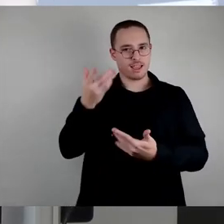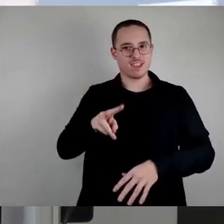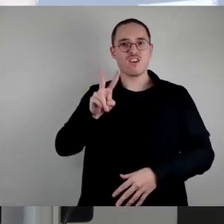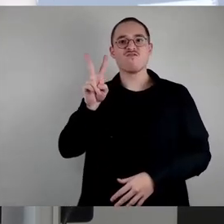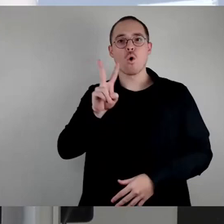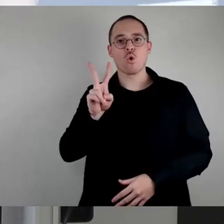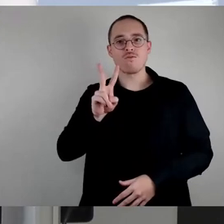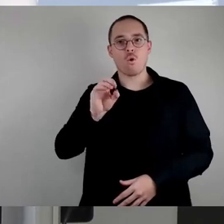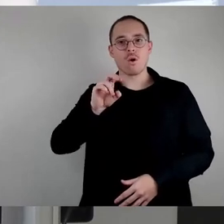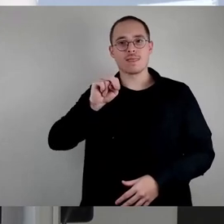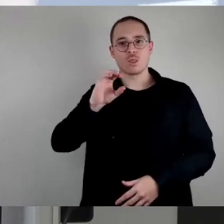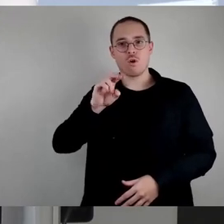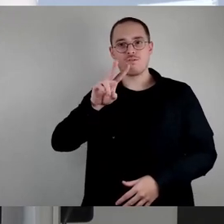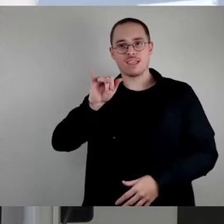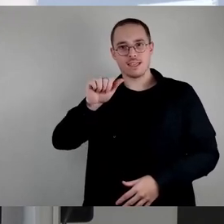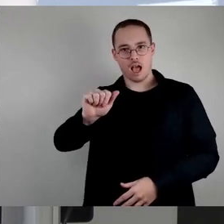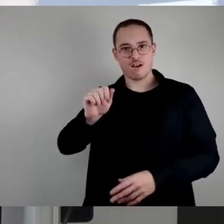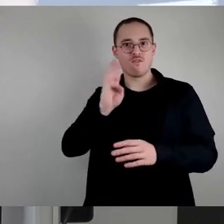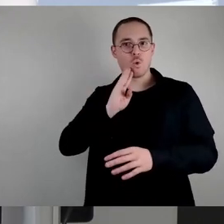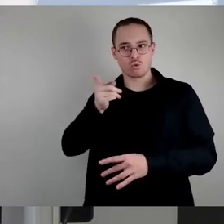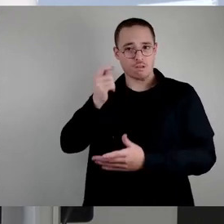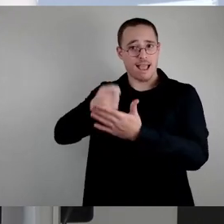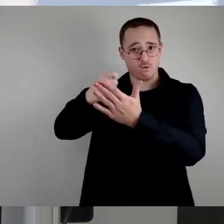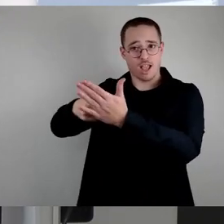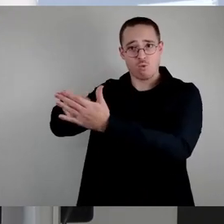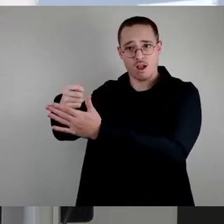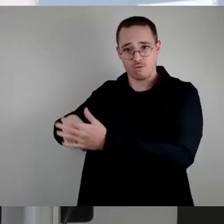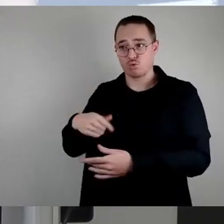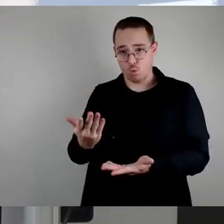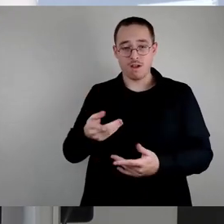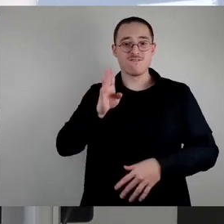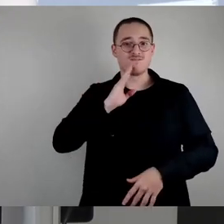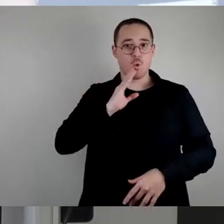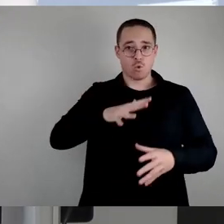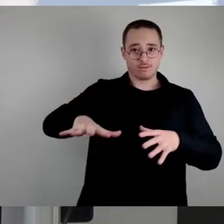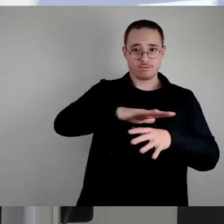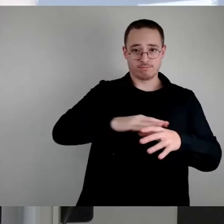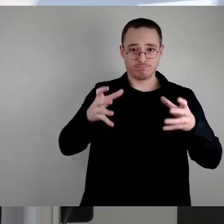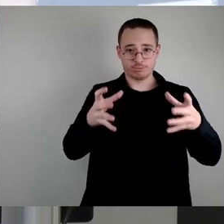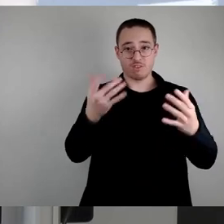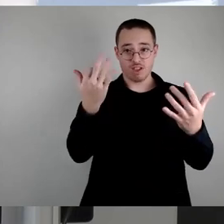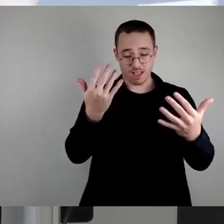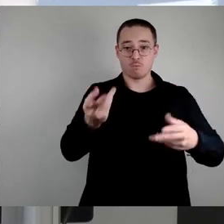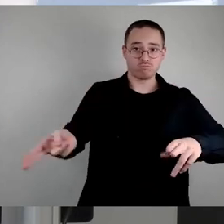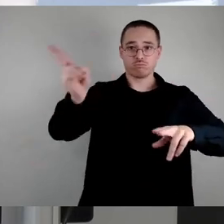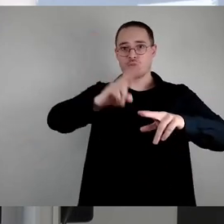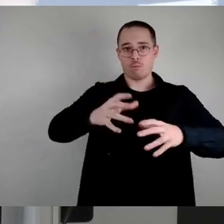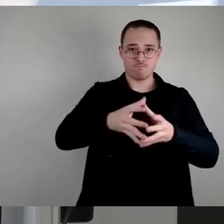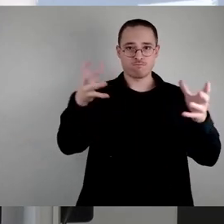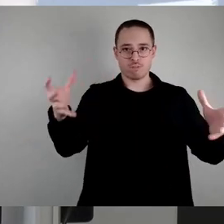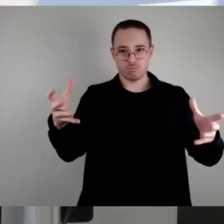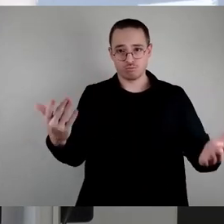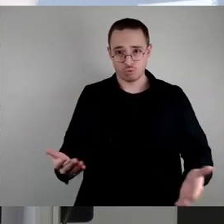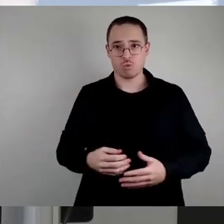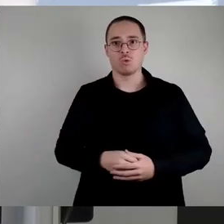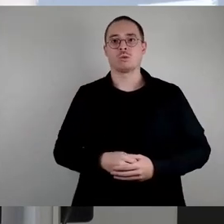ich auch die Notwendigkeit geboten, dass wir als Stadt in dem Bereich, den wir selbst entscheiden